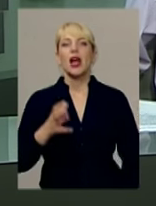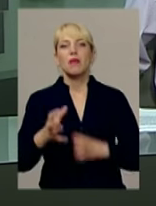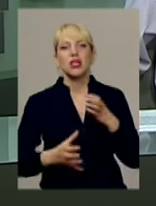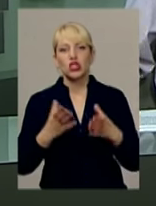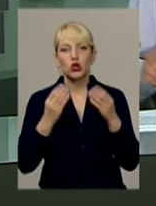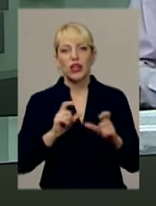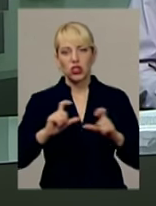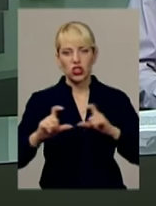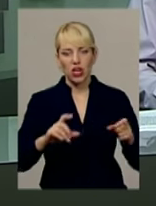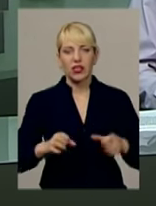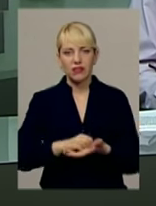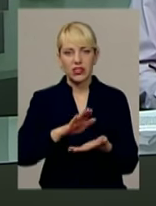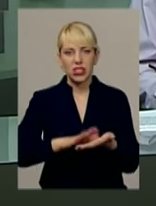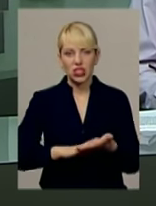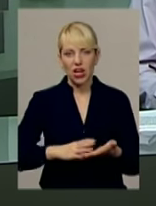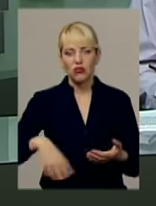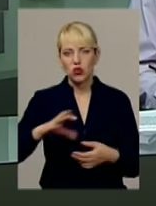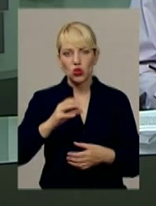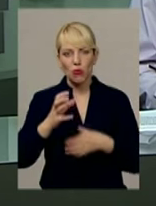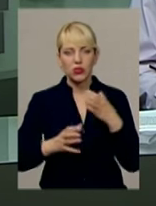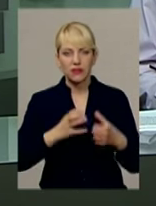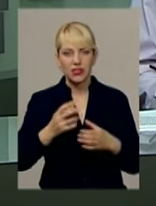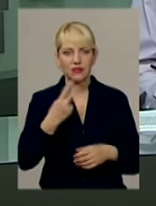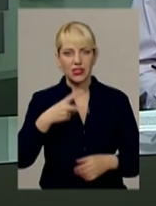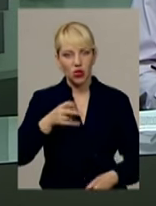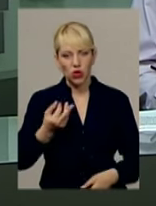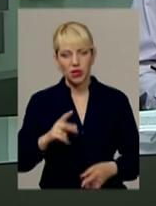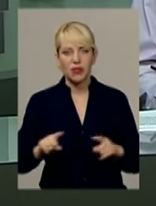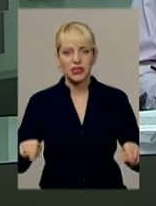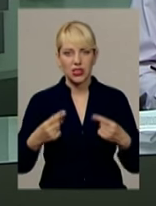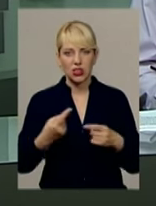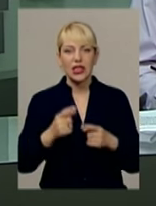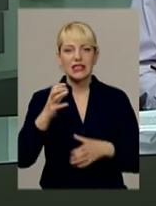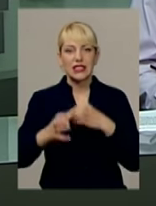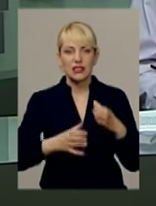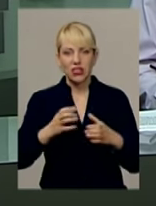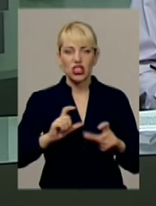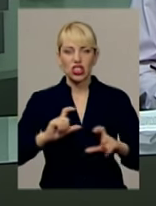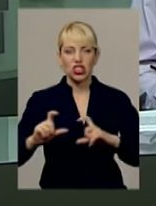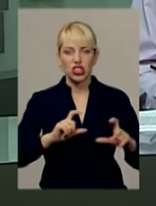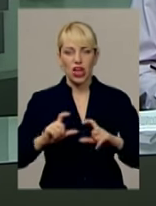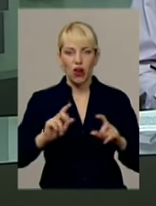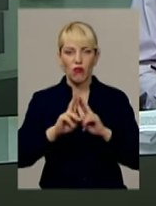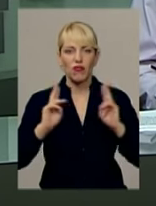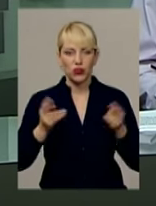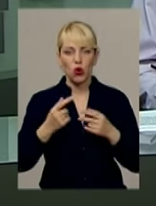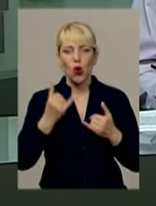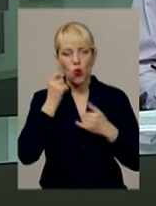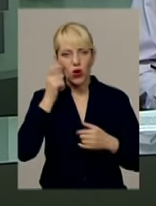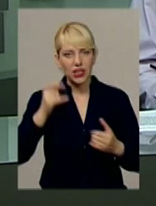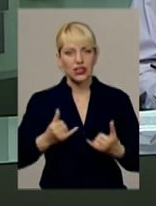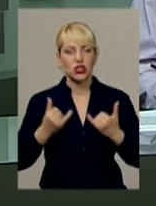відзначають у всьому світі 20 липня. Засновником свята стала Всесвітня шахова федерація. Українські шанувальники цієї